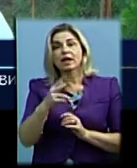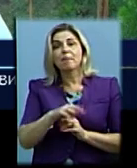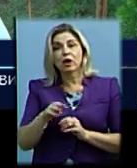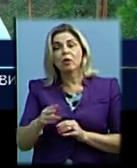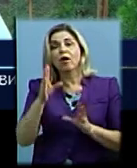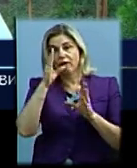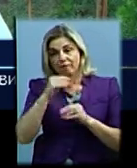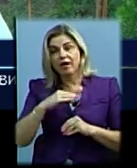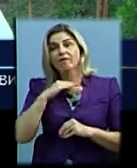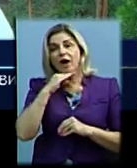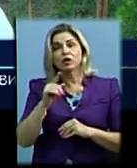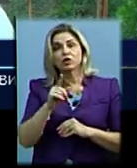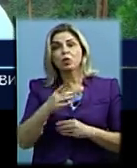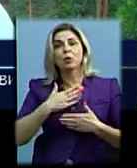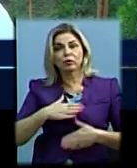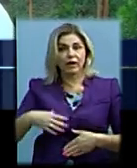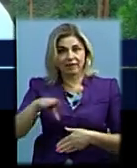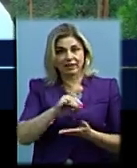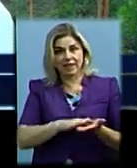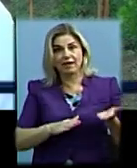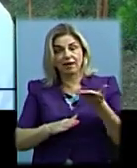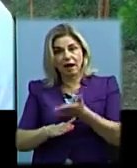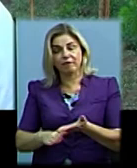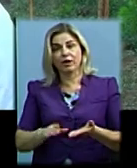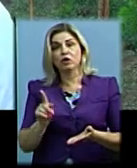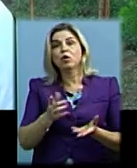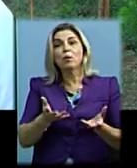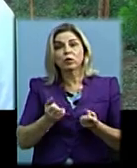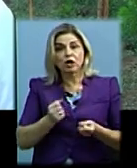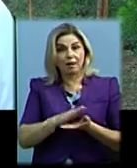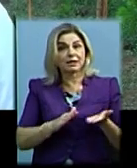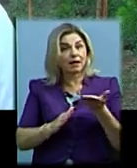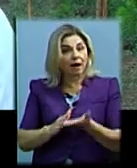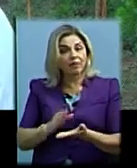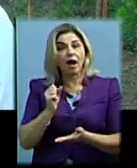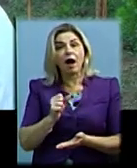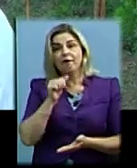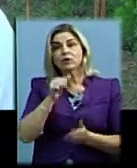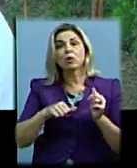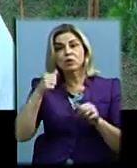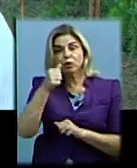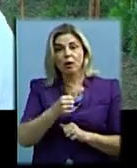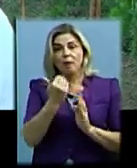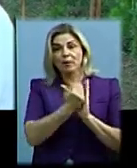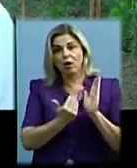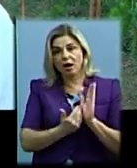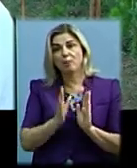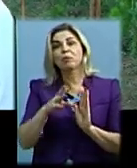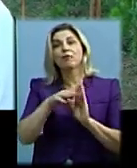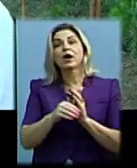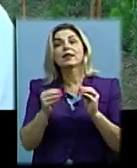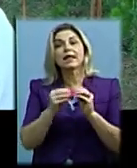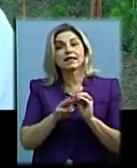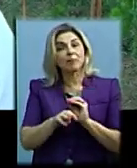щоб задовольнити заявки всіх ОСББ, які надходять до Центру енергоефективності. Ну а в наступний рік в програмі ми передбачили вже 10